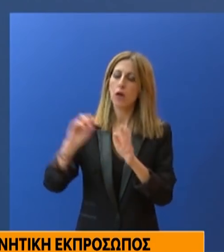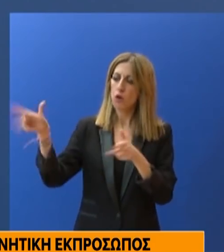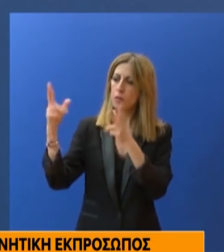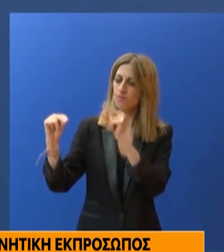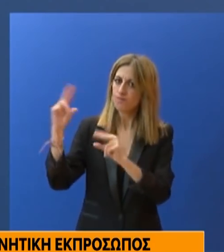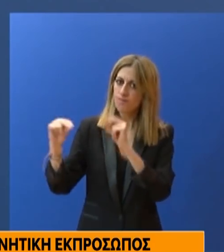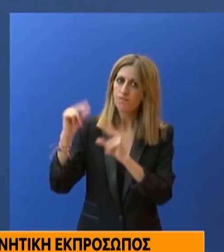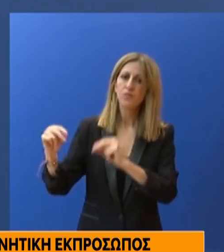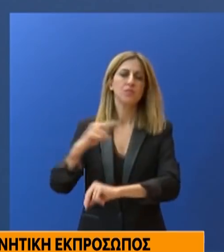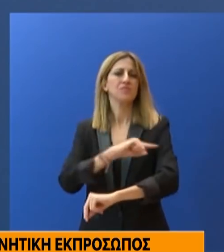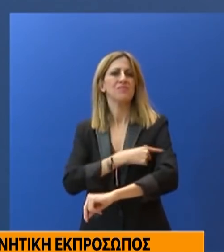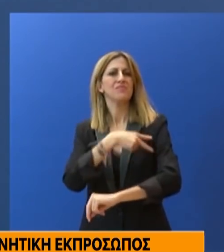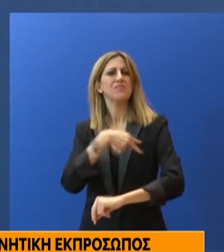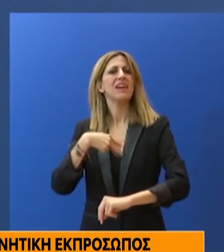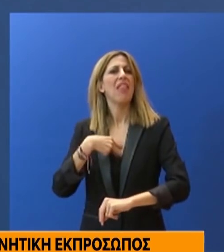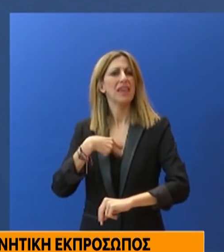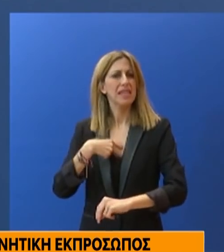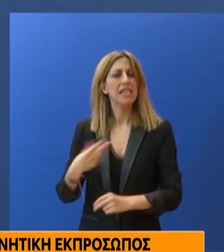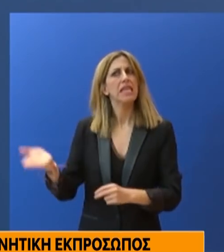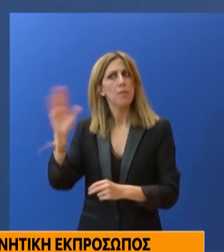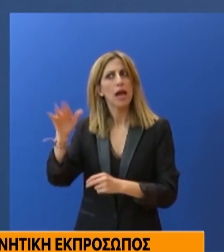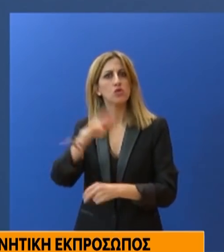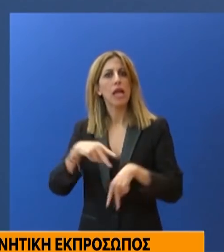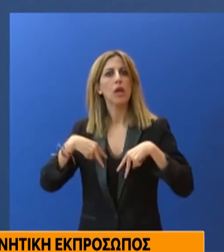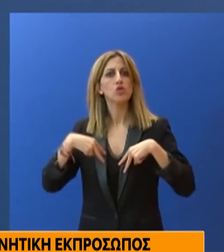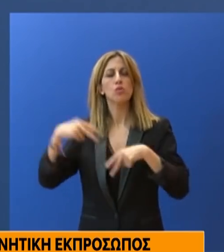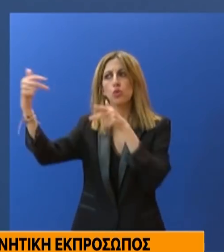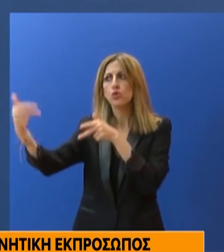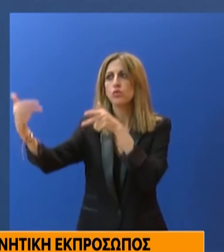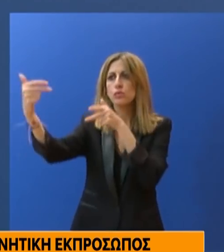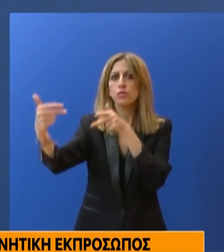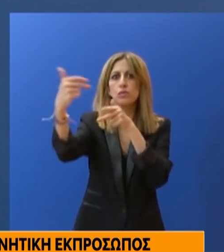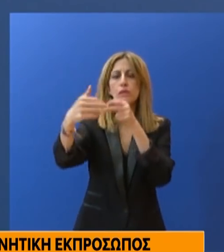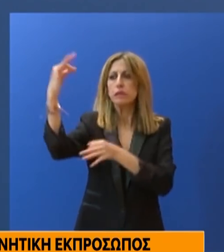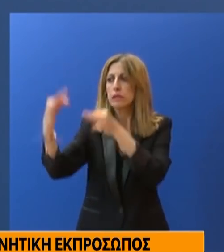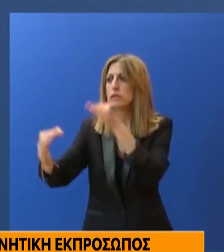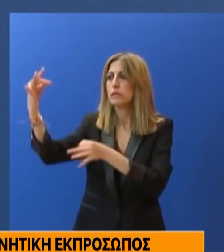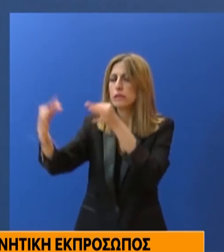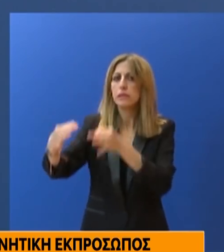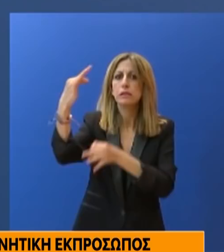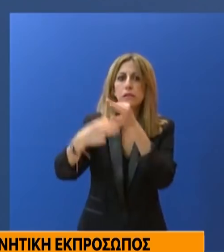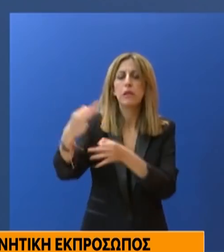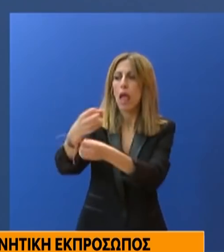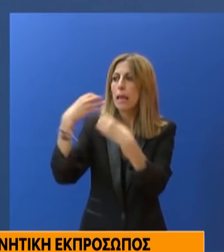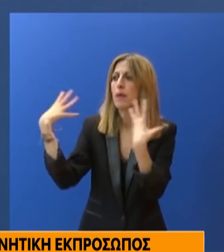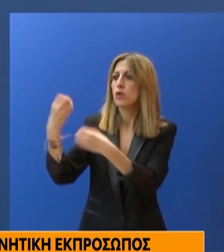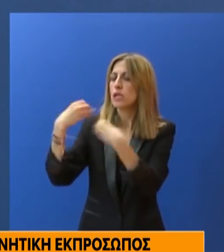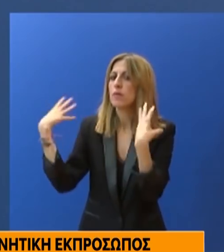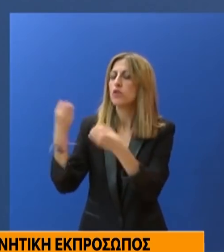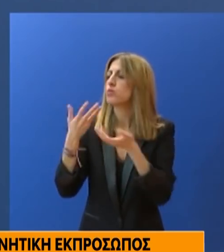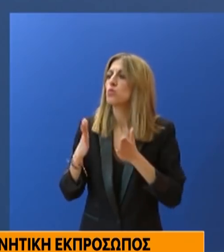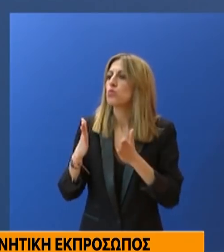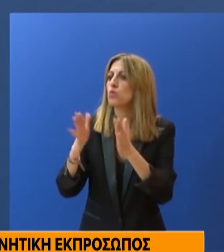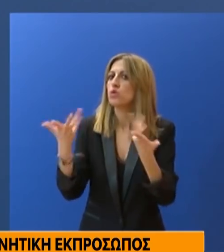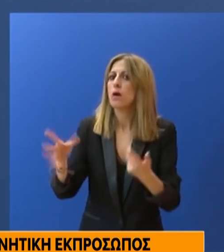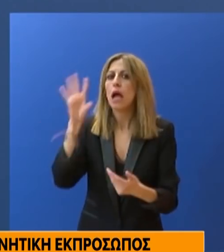κατά περίπτωση με άλλους αρμόδιους υπουργούς προκειμένου να έχει πλήρη εικόνα της εξέλιξης της κατάστασης και να λαμβάνονται τα εκάστοτε κατάλληλα